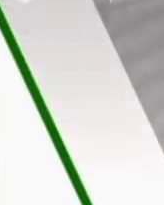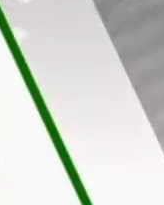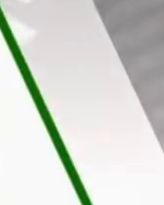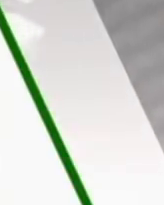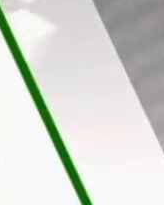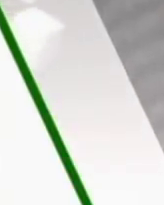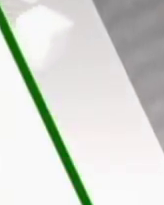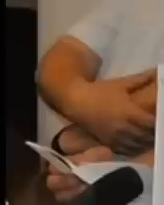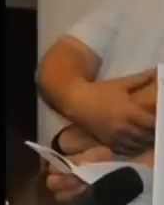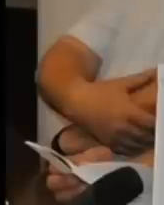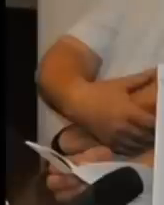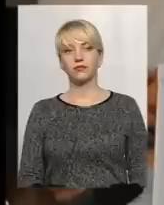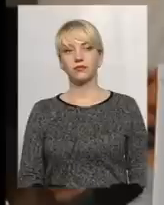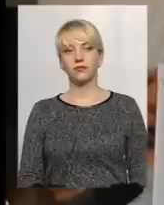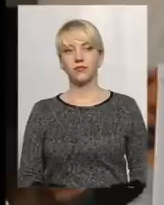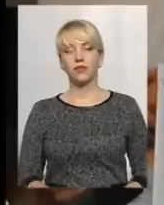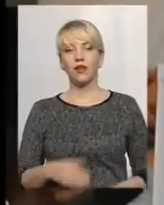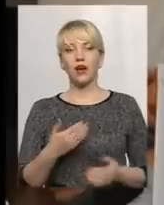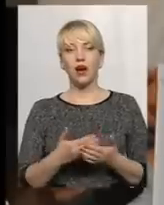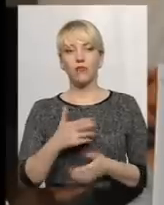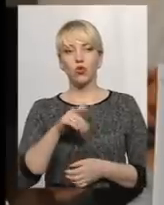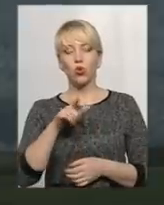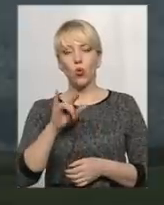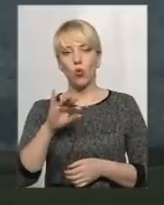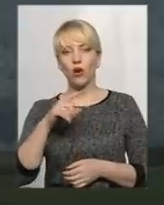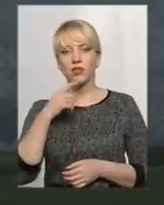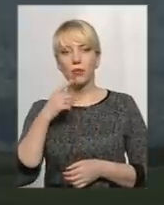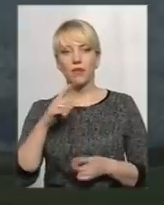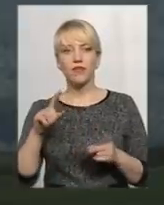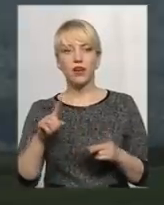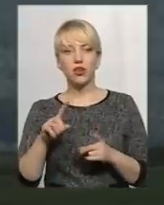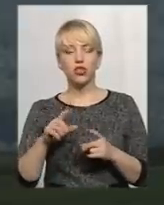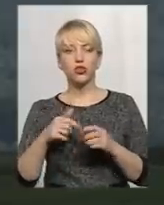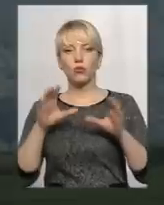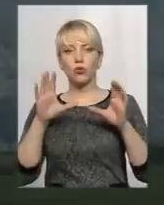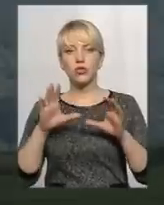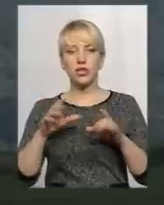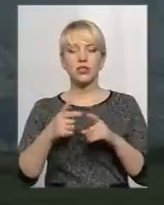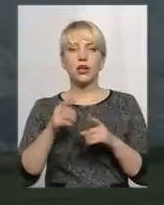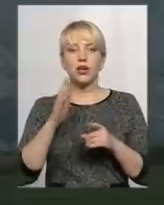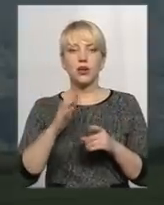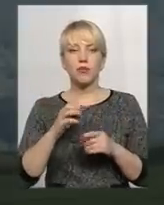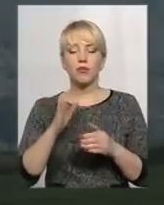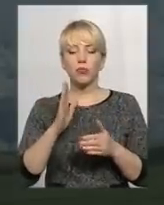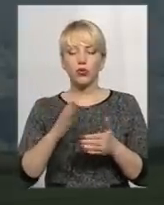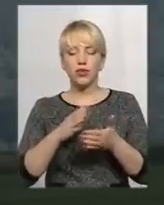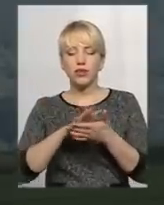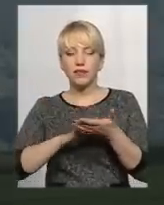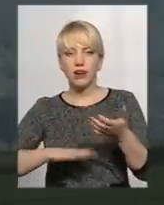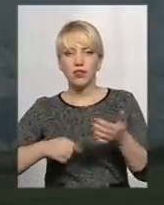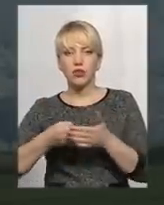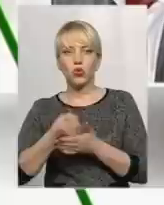України Петро Гожик А от Леонід Гураль запевняє, процес узаконення діяльності триватиме аж до 2017